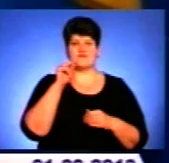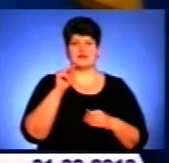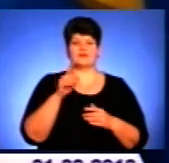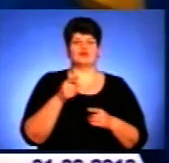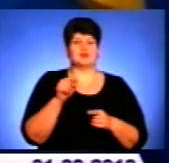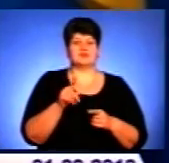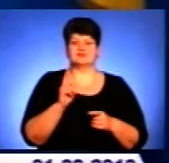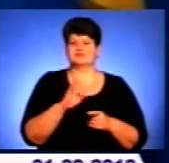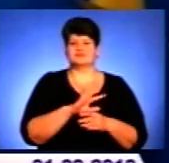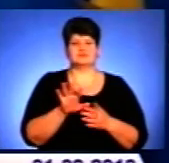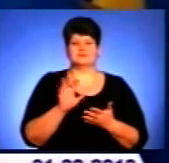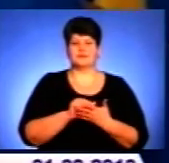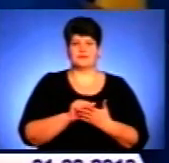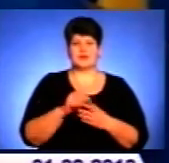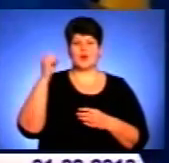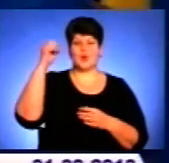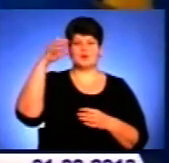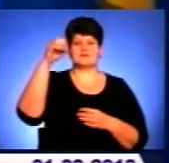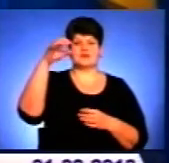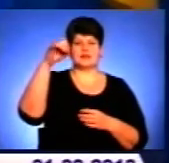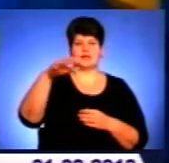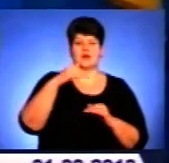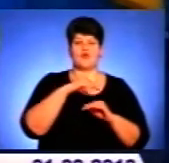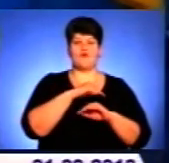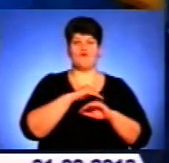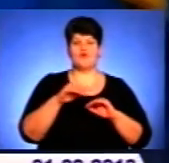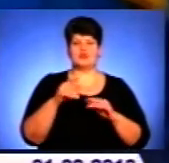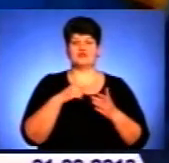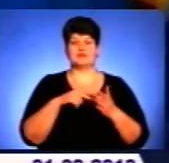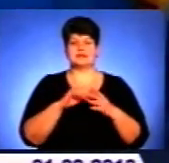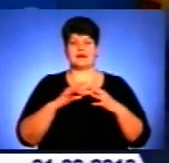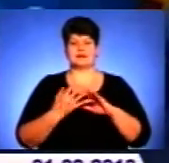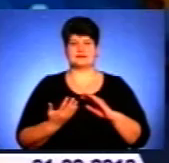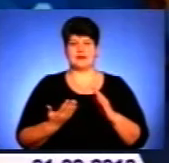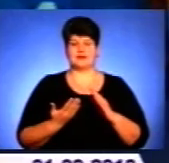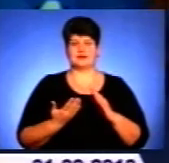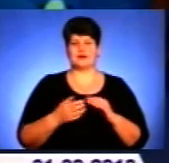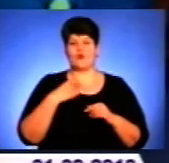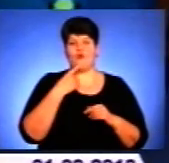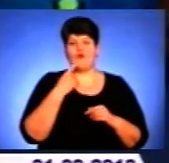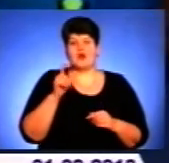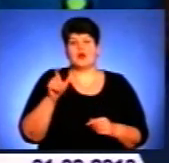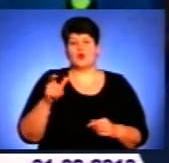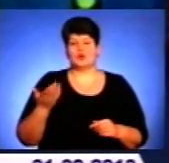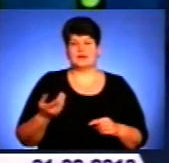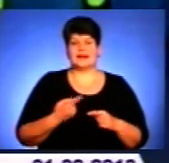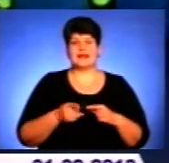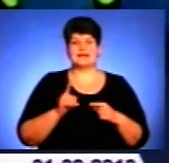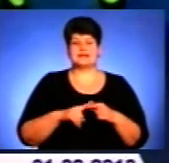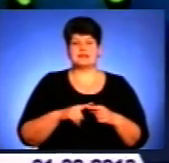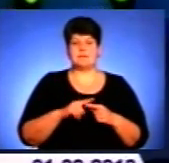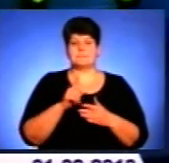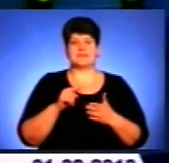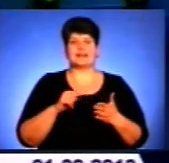займається. Освітлення вулиць в містах та селах, як свідчать люди, це питання